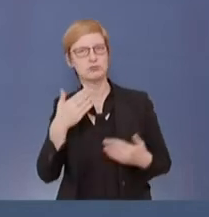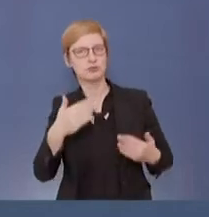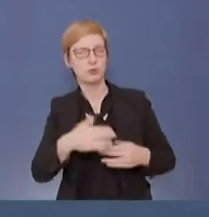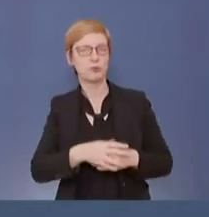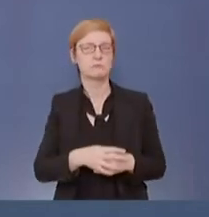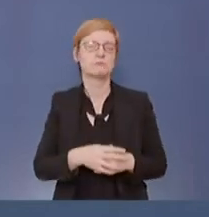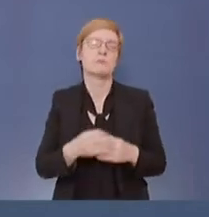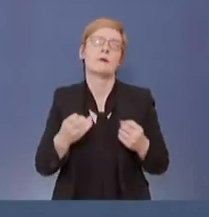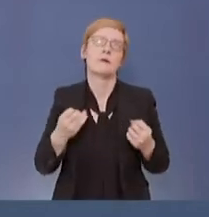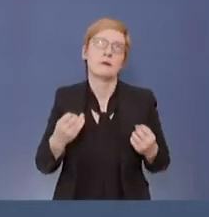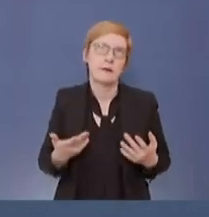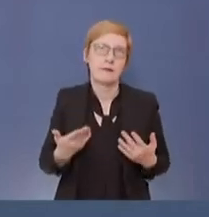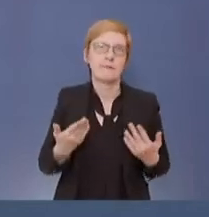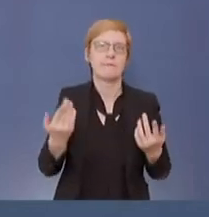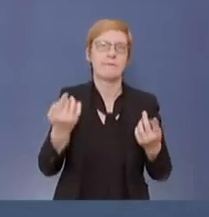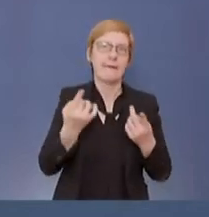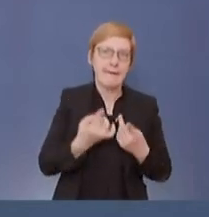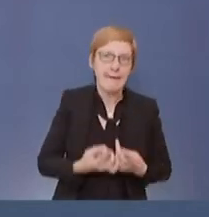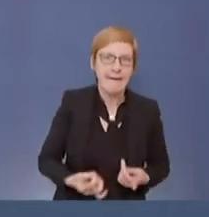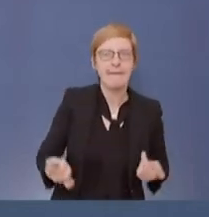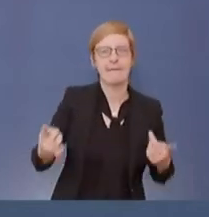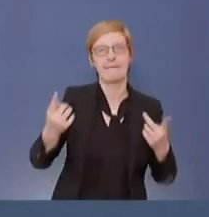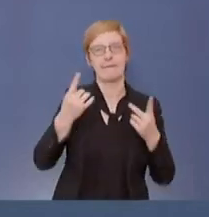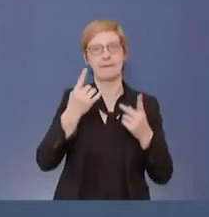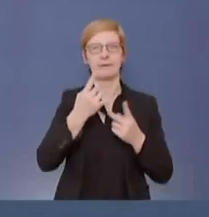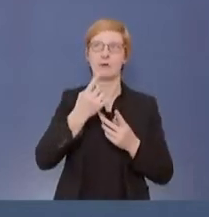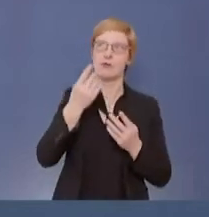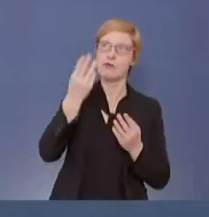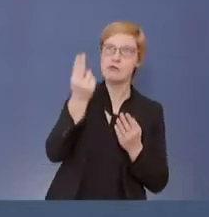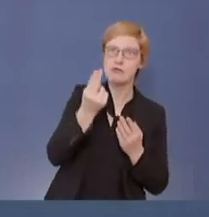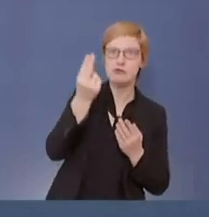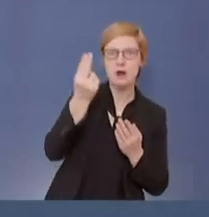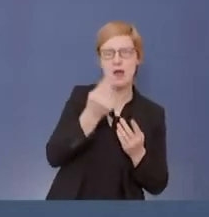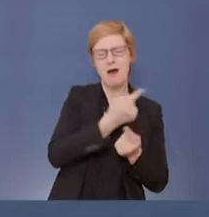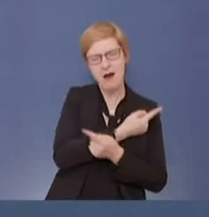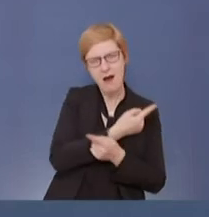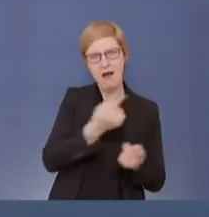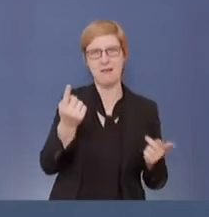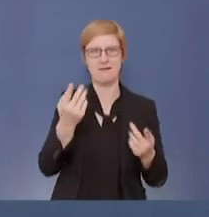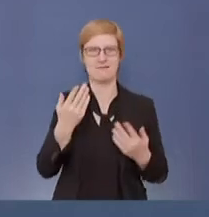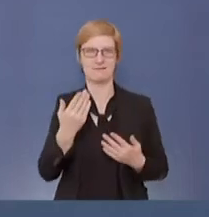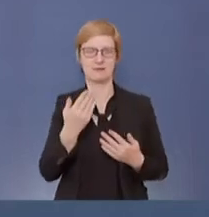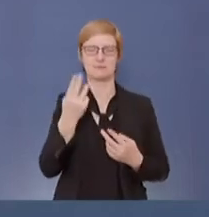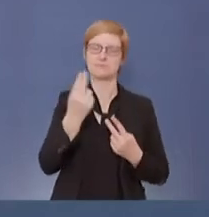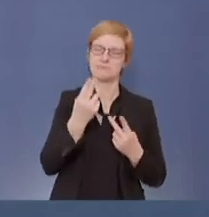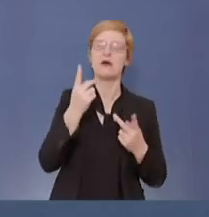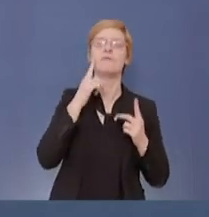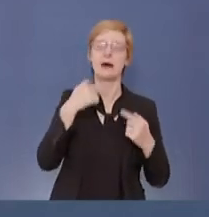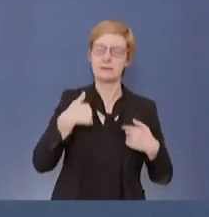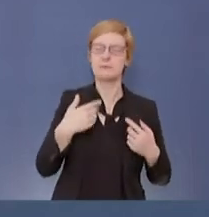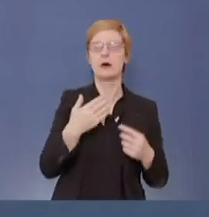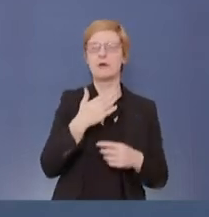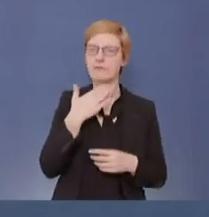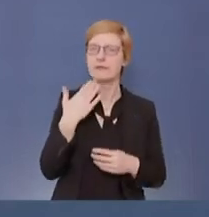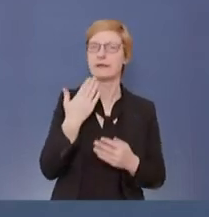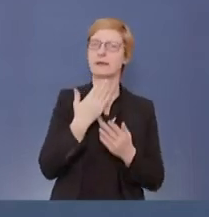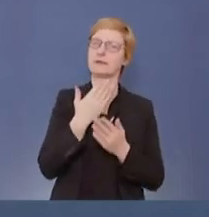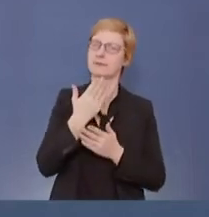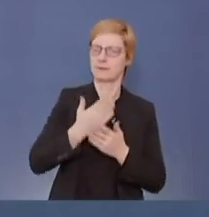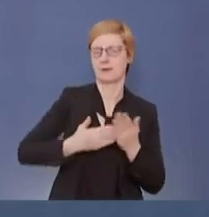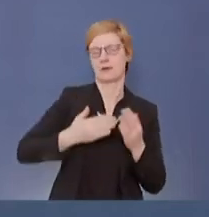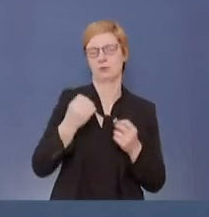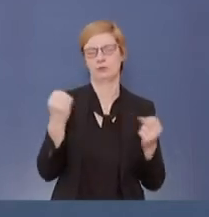alle die Corona-Warn-App nutzen. Das ist so, aber wir haben schon einen sehr, sehr hohen Anteil und sie funktioniert.